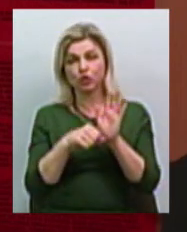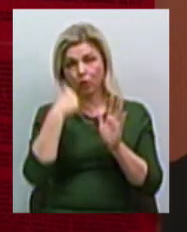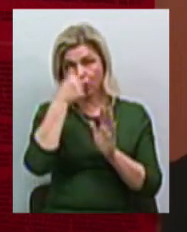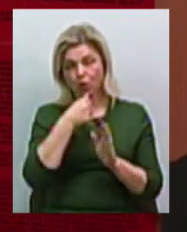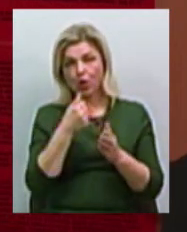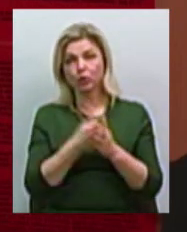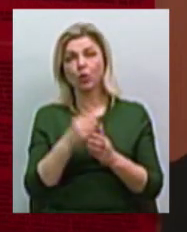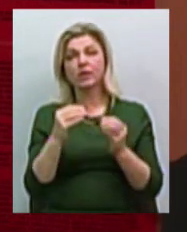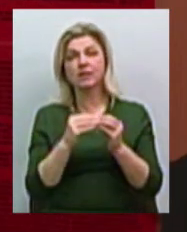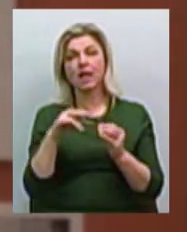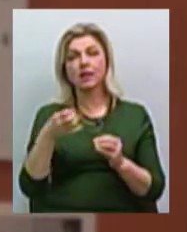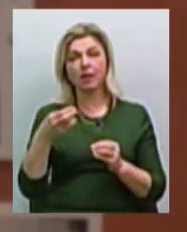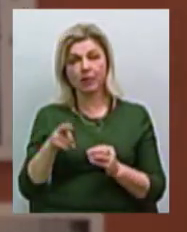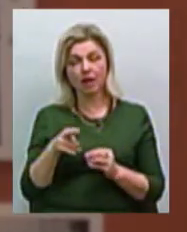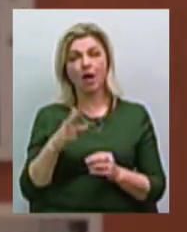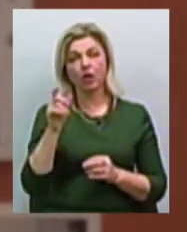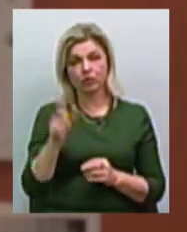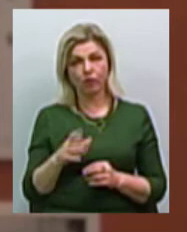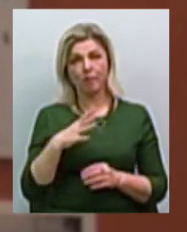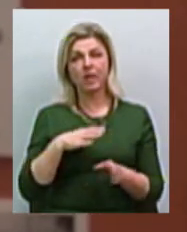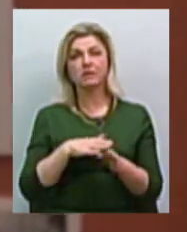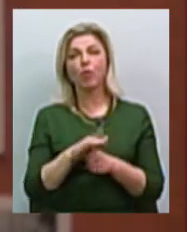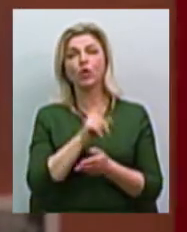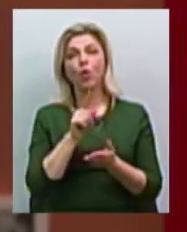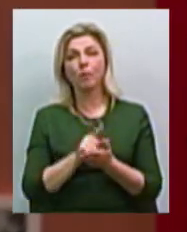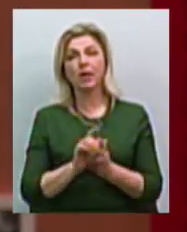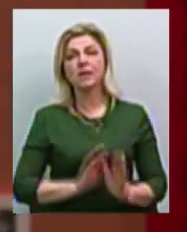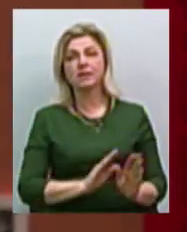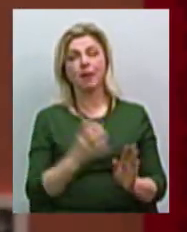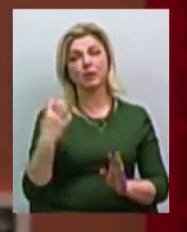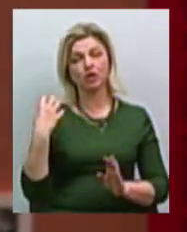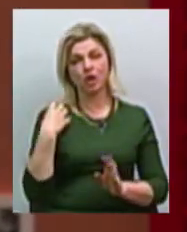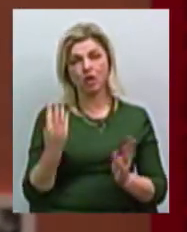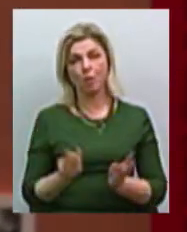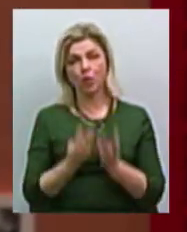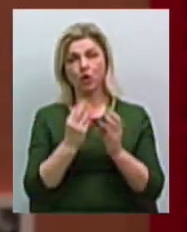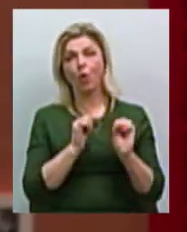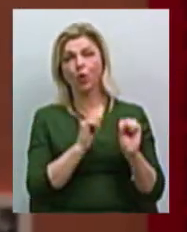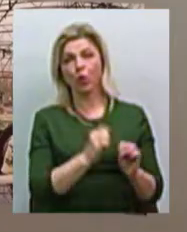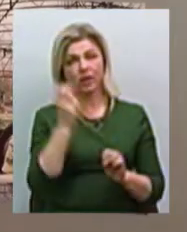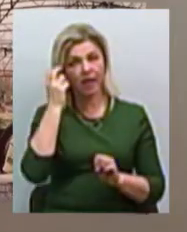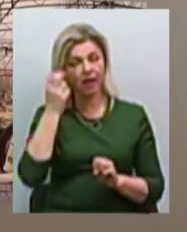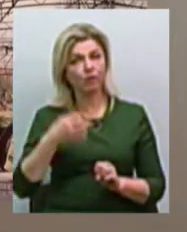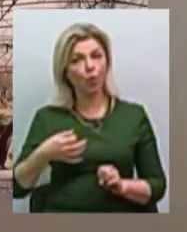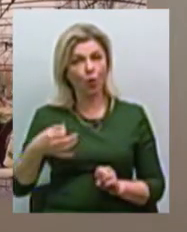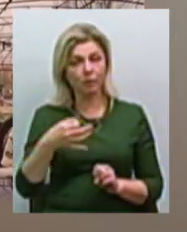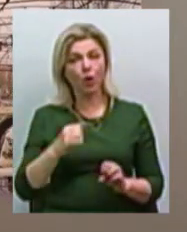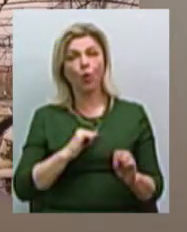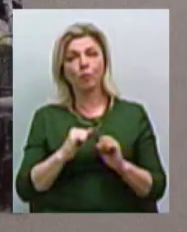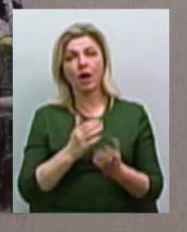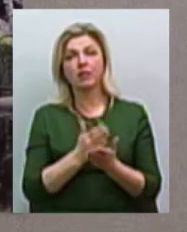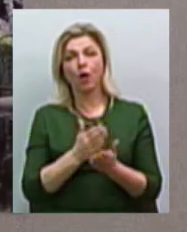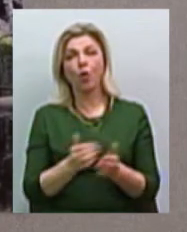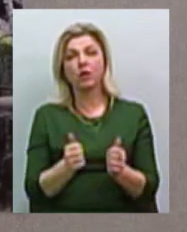липня того року чоловік виконував обов'язки заступника начальника управління пожежної охорони Київської області. Управління знаходилось біля